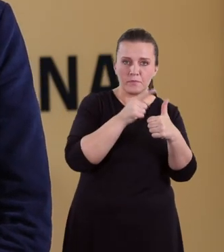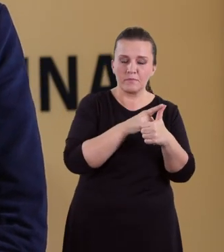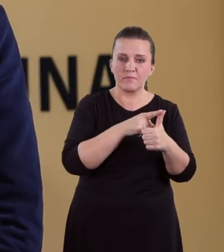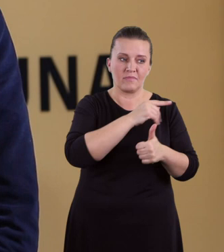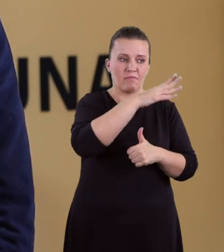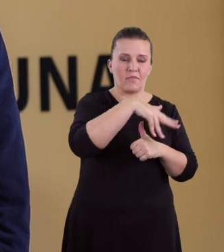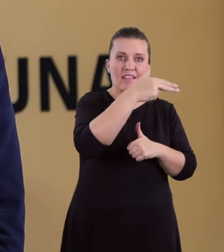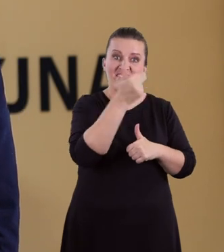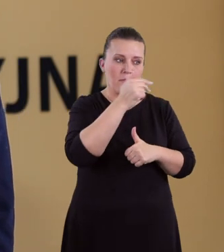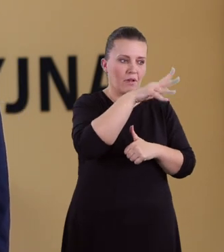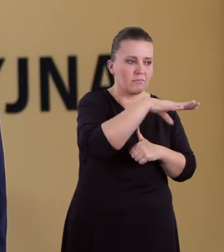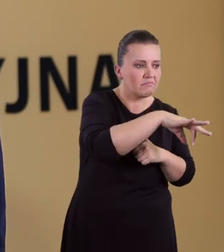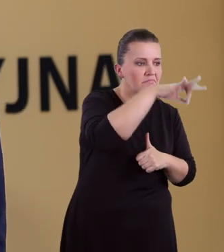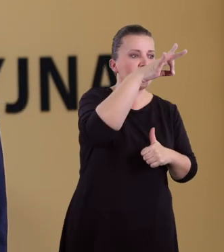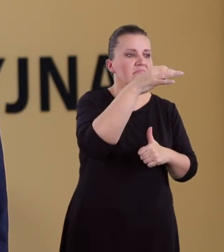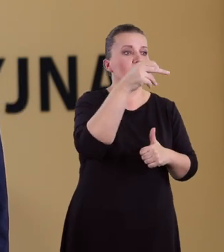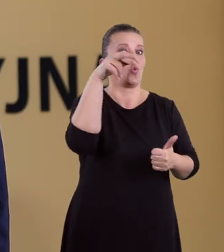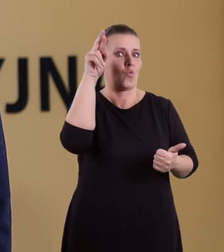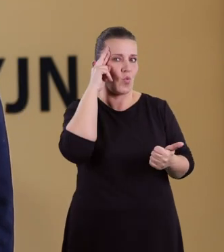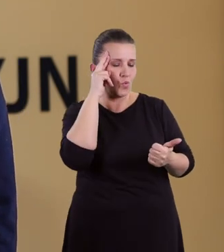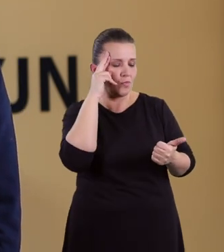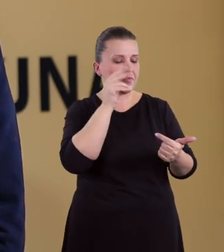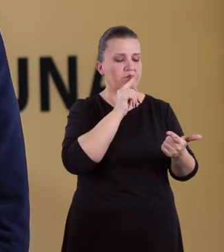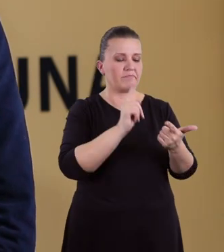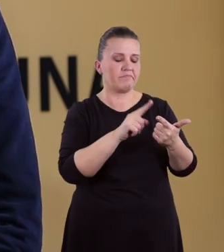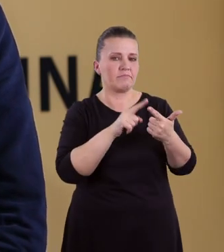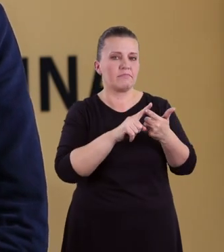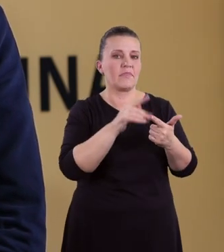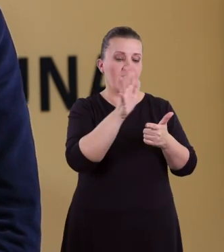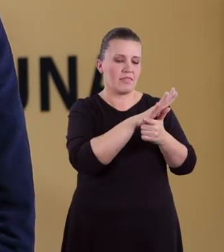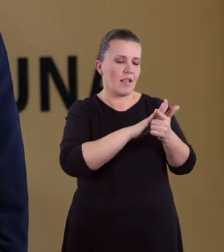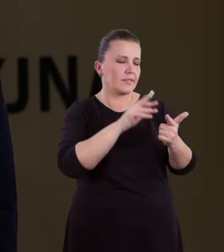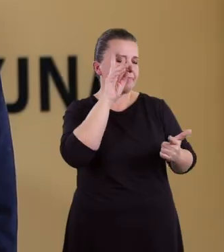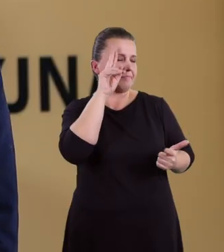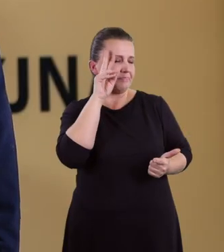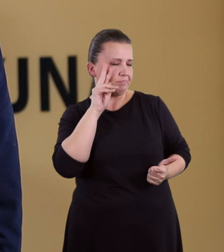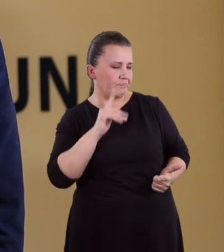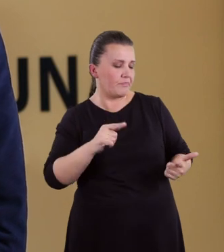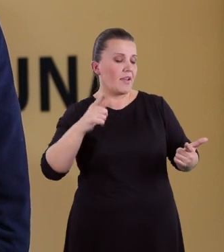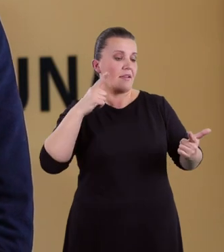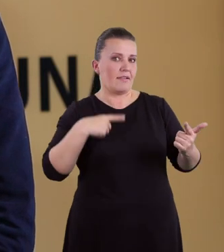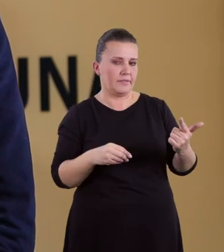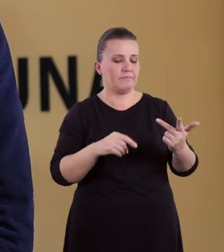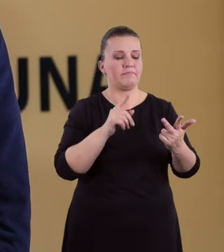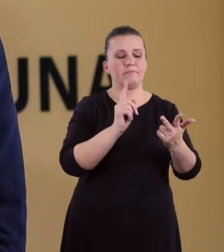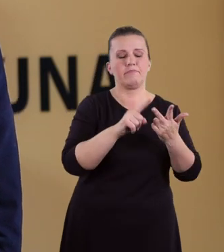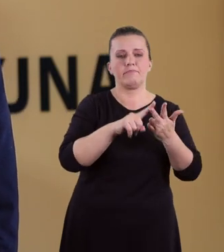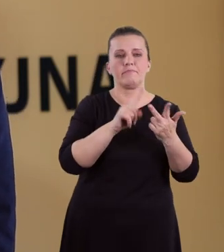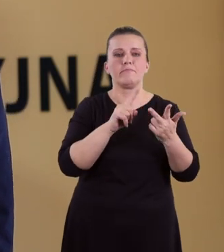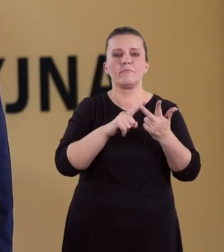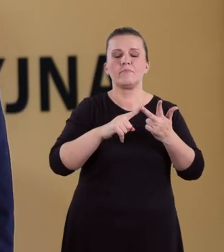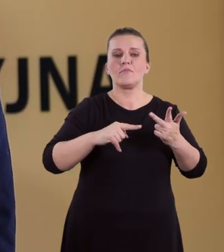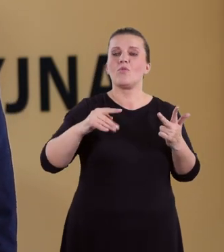w zrozumieniu tematu i podanego w nim zagadnienia, w interpretacji tekstu, w skomponowaniu i wygłoszeniu